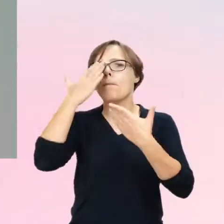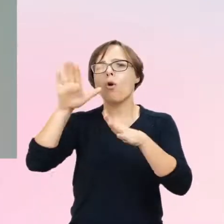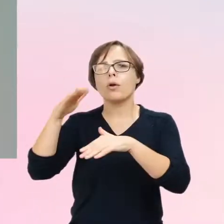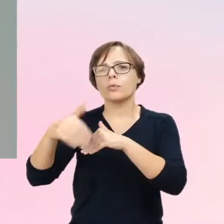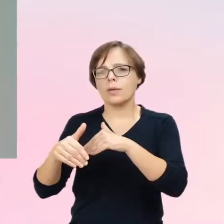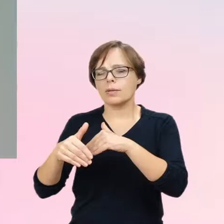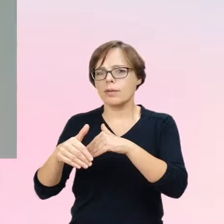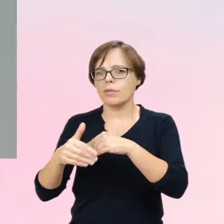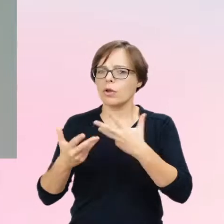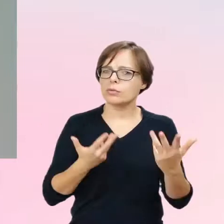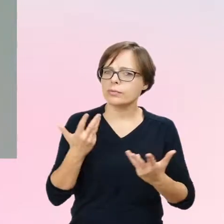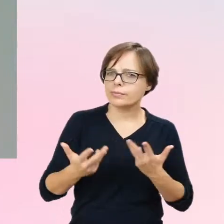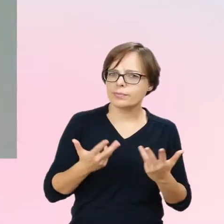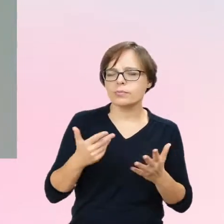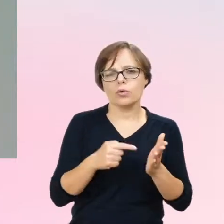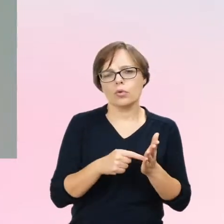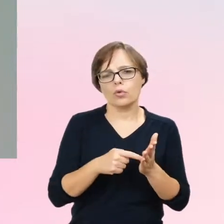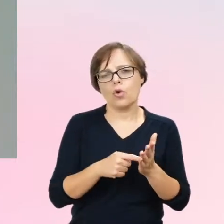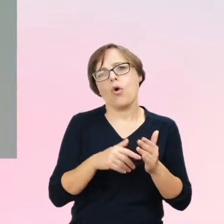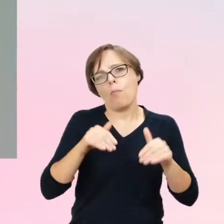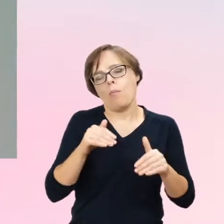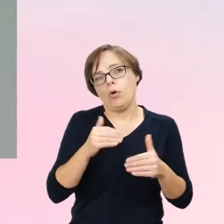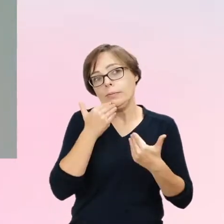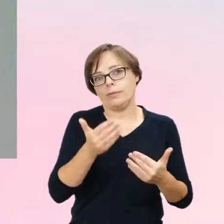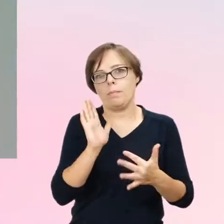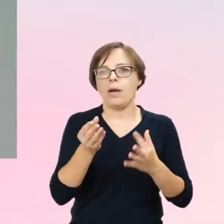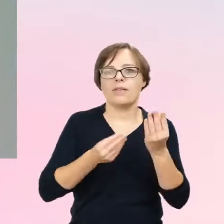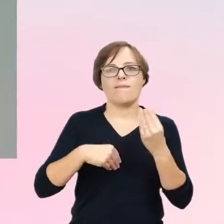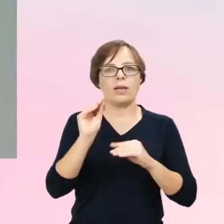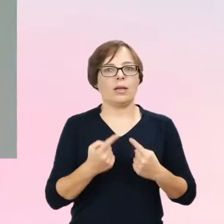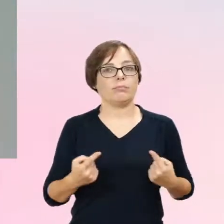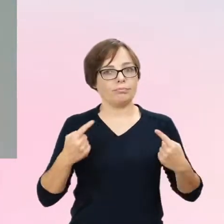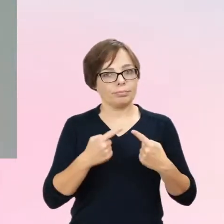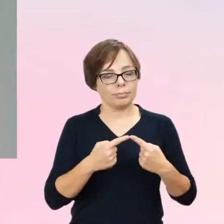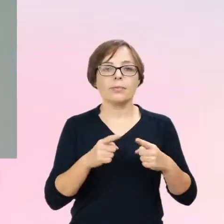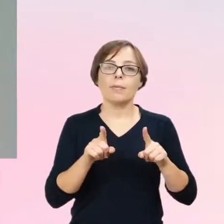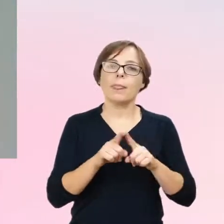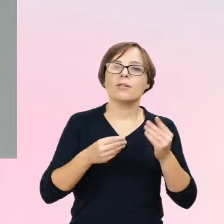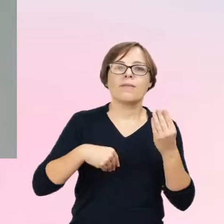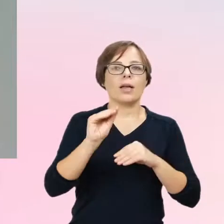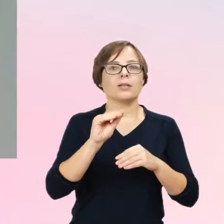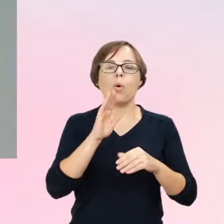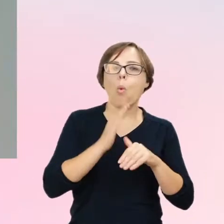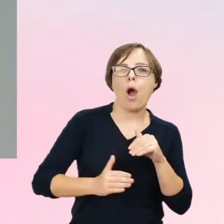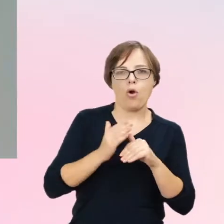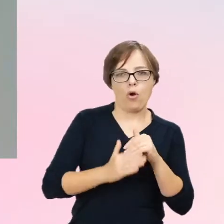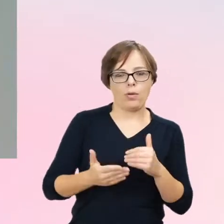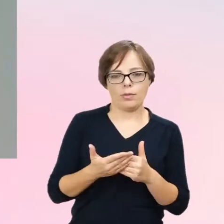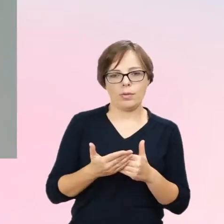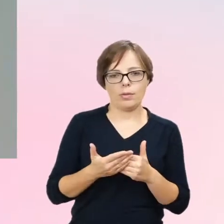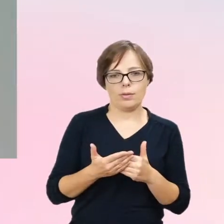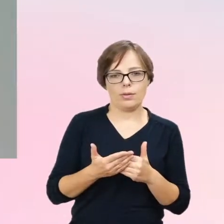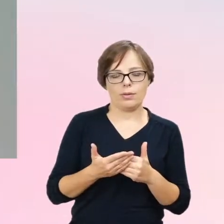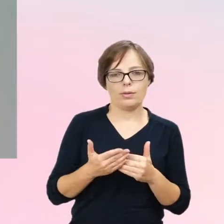wtedy być bardziej zgodne, bardziej łagodne i te objawy po prostu nie stwarzają wtedy